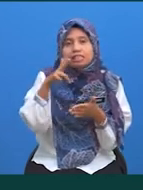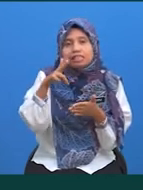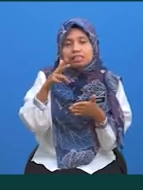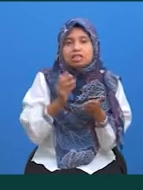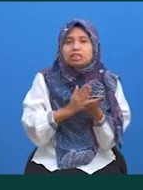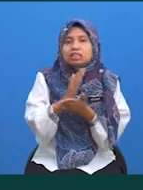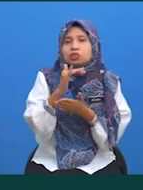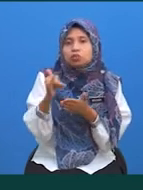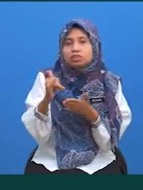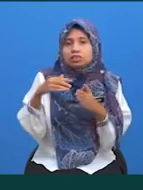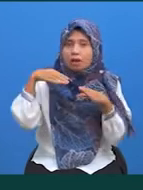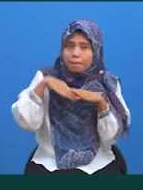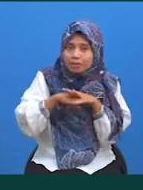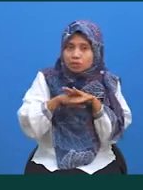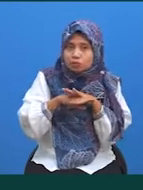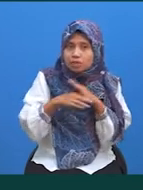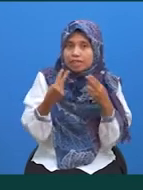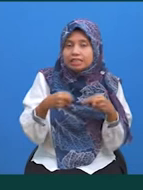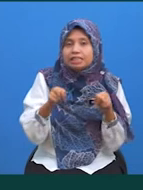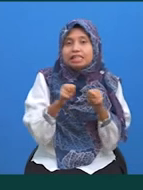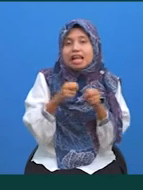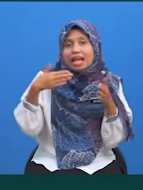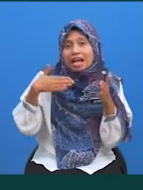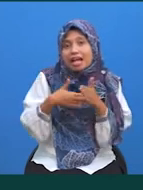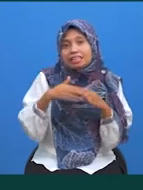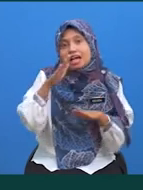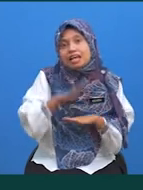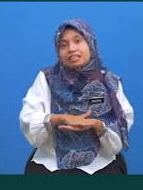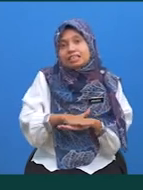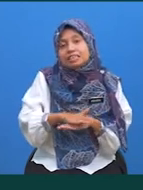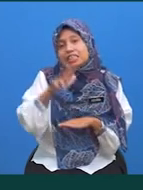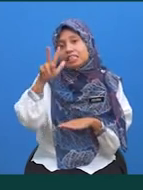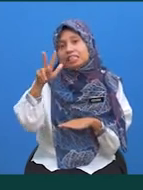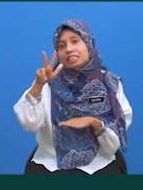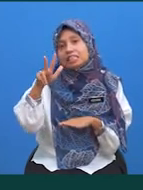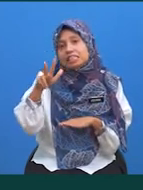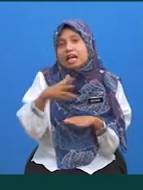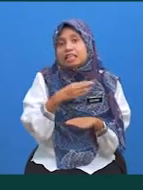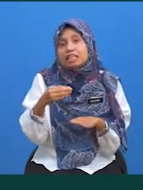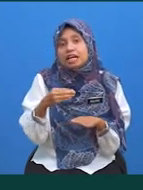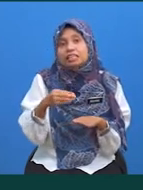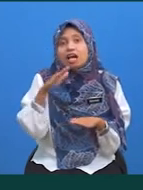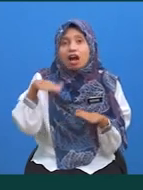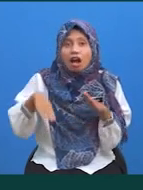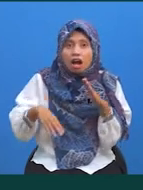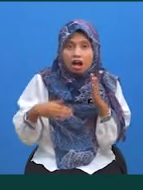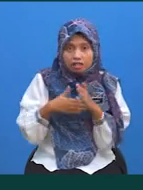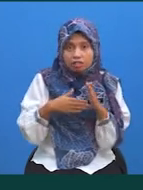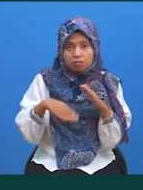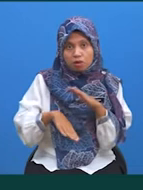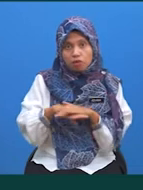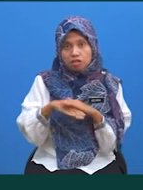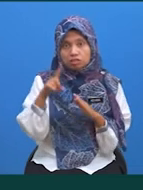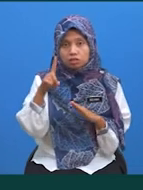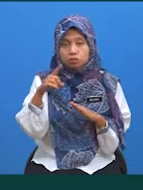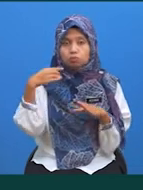Seterusnya, masukkan nilai hat atas iaitu 3 dan hat bawah iaitu